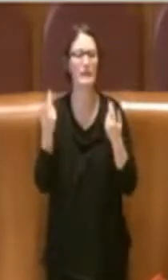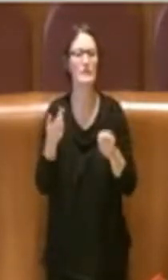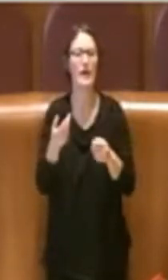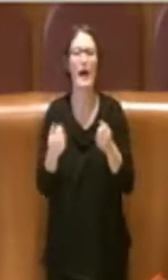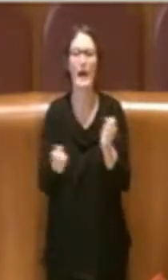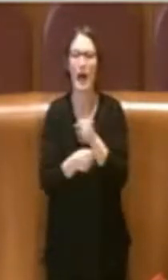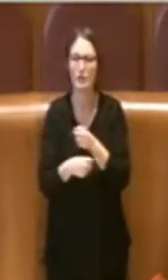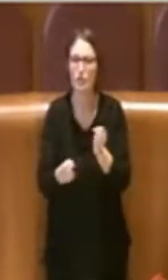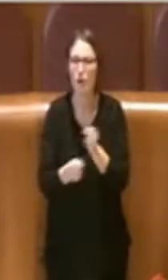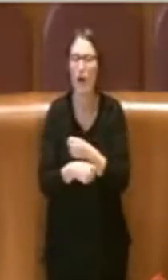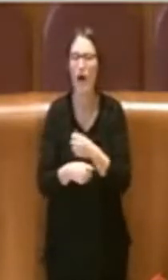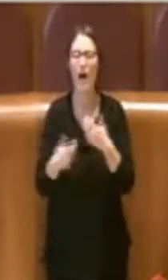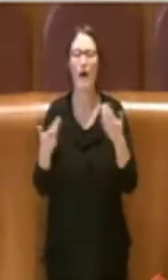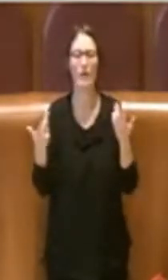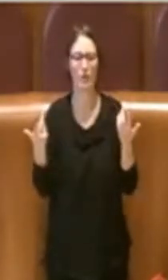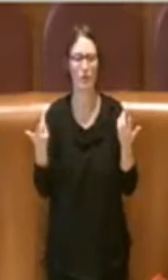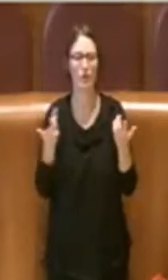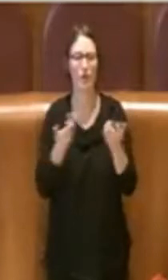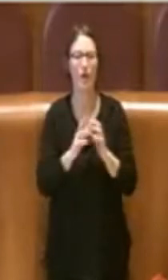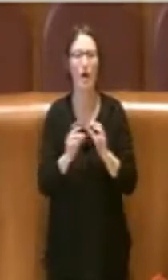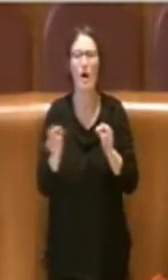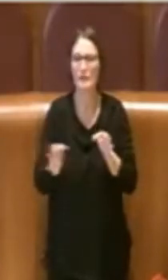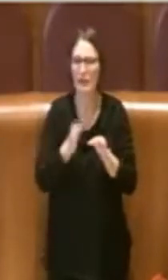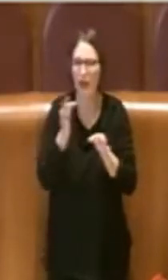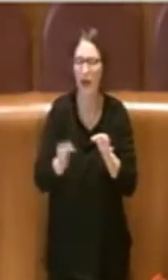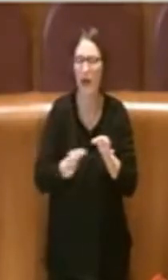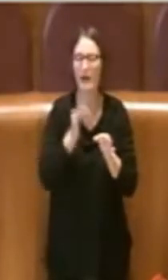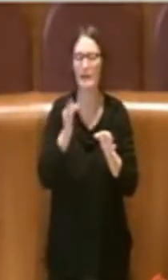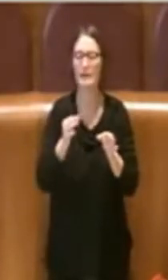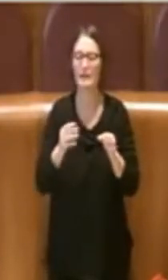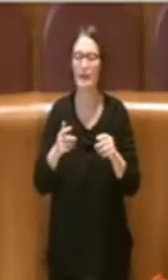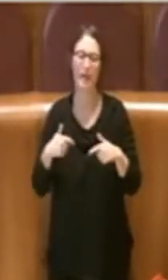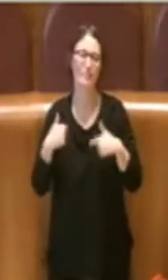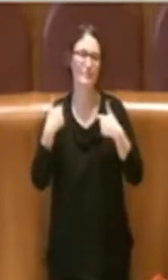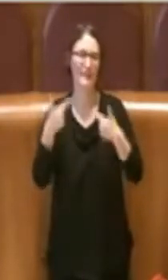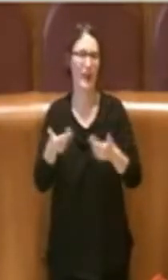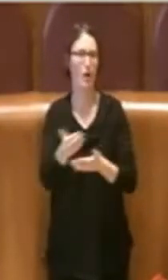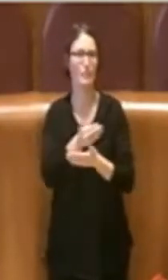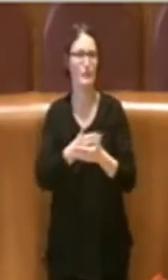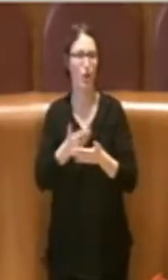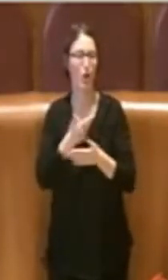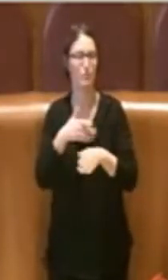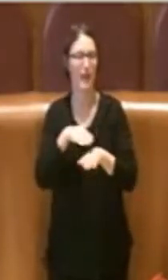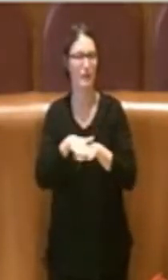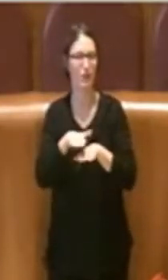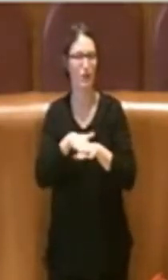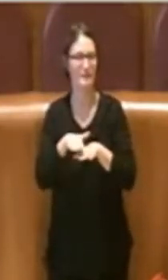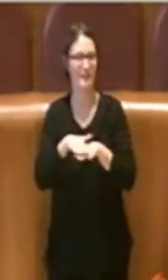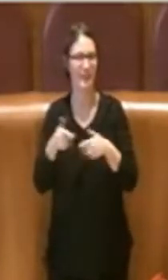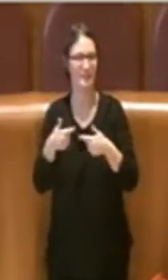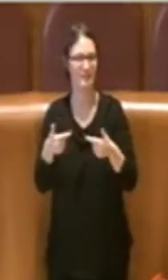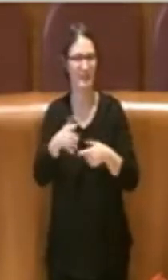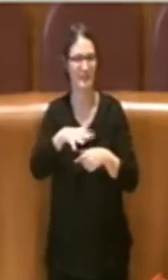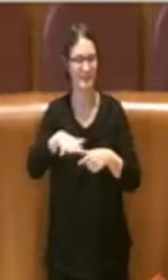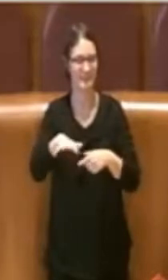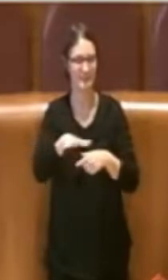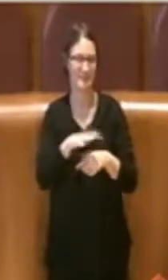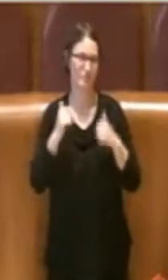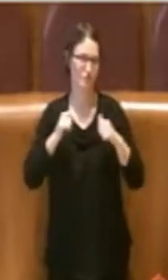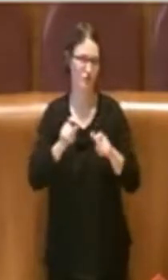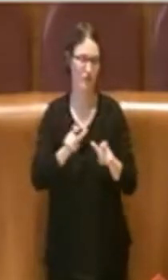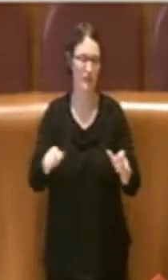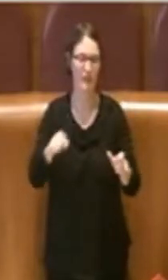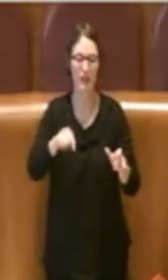completano la quantità di servizi a disposizione della cittadinanza. Quello che stiamo facendo è anche creare delle